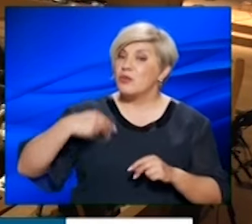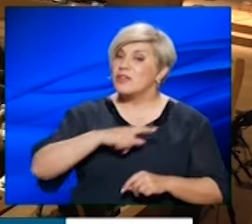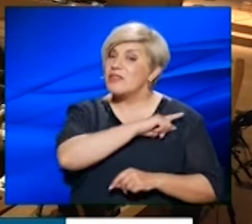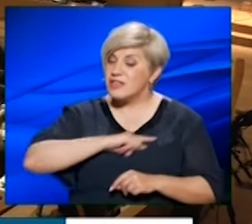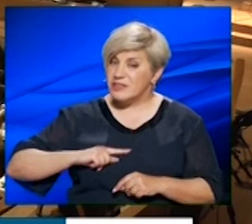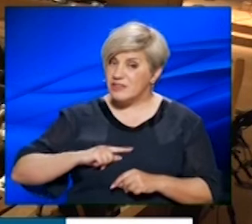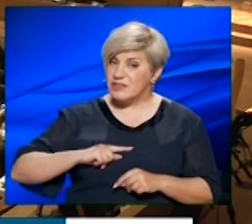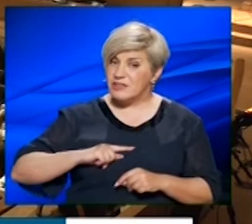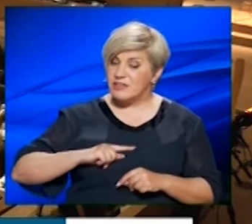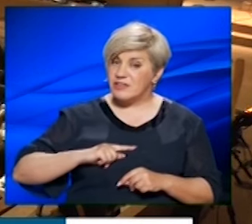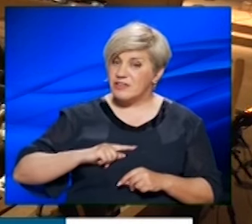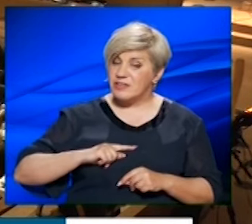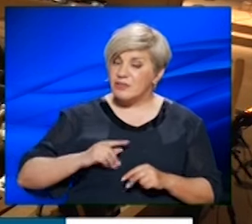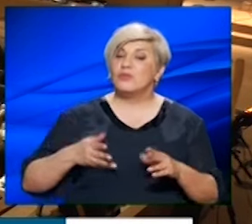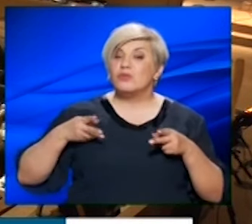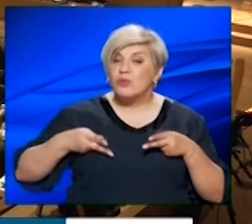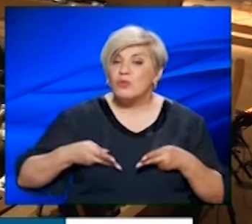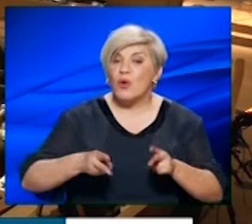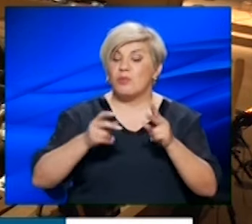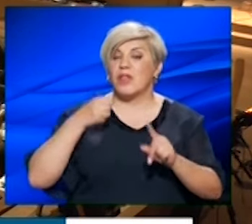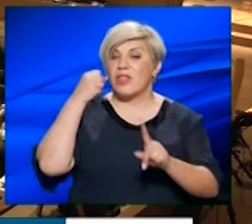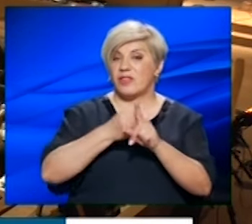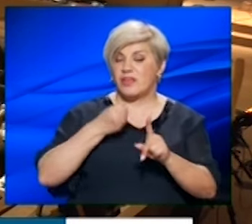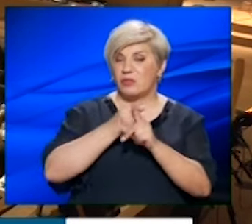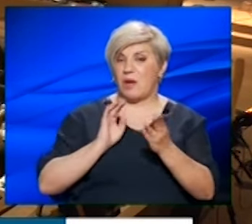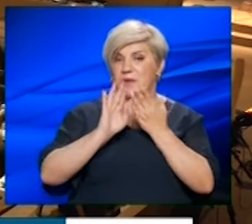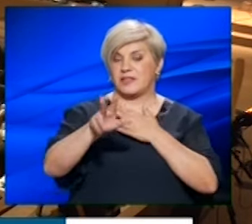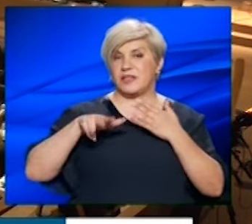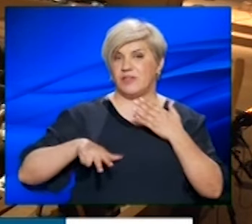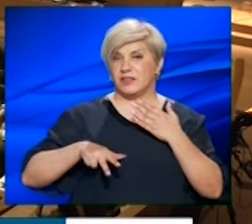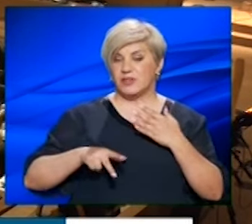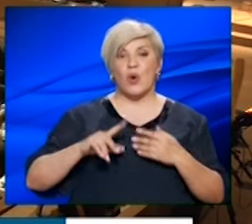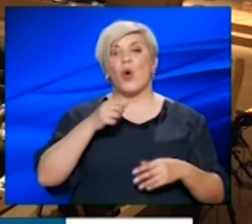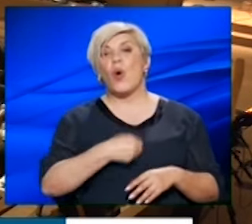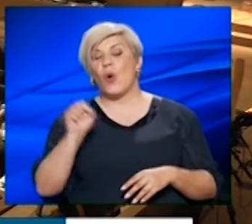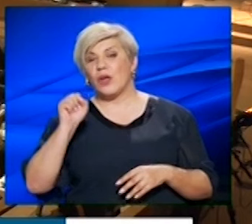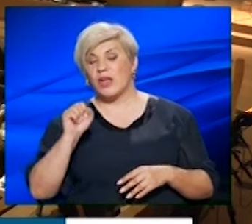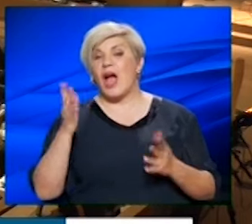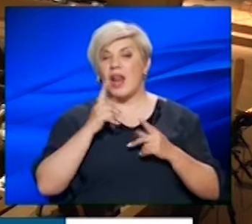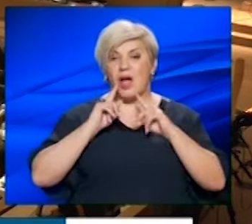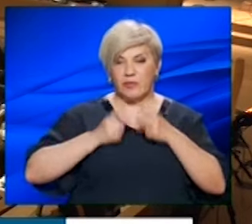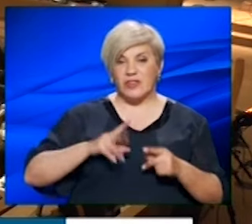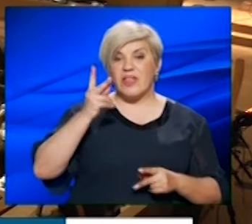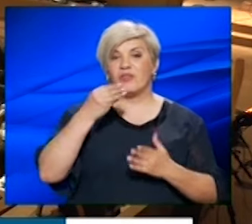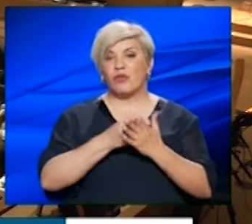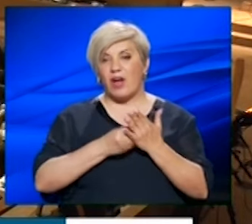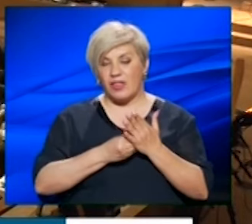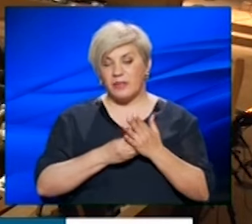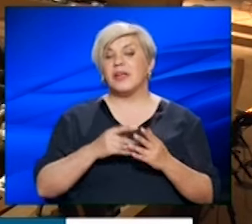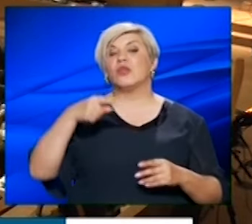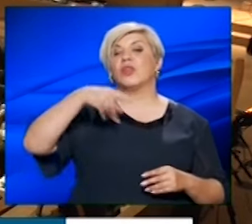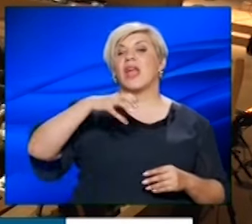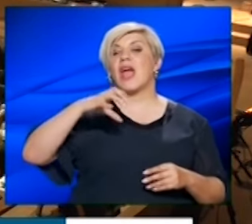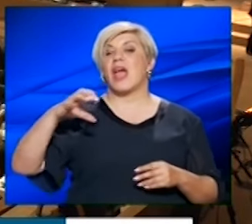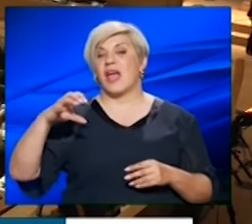Διοίκησης, να βγούμε στους δρόμους να διεκδικήσουμε απέναντι στην κυβέρνηση. Όχι αν αποφασίσει η Δευτεροβάθμια ή το ΤΕ